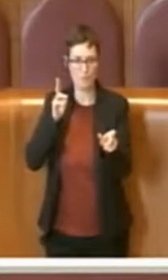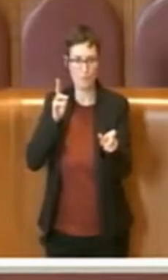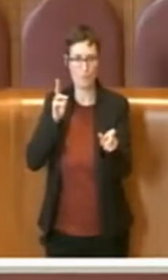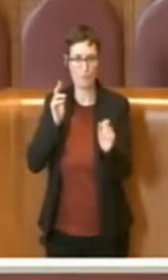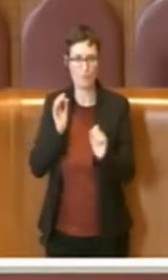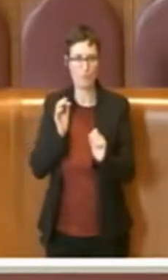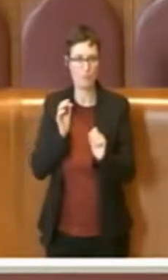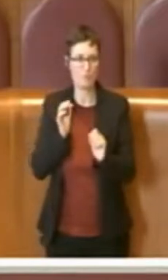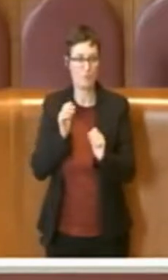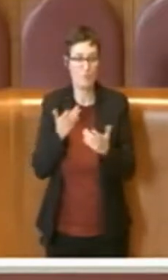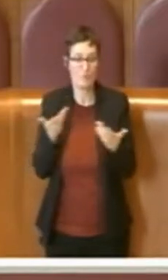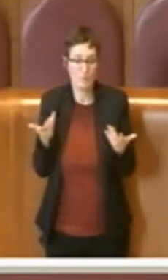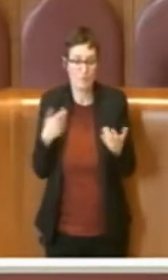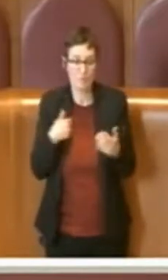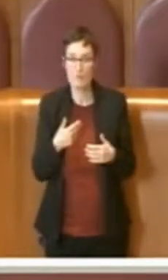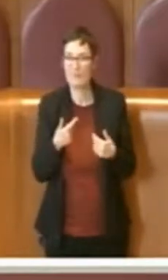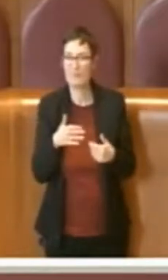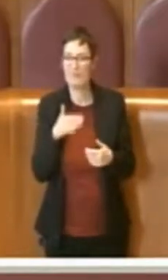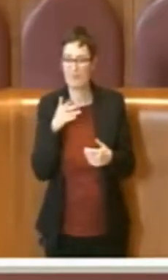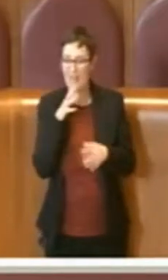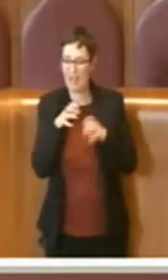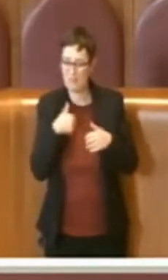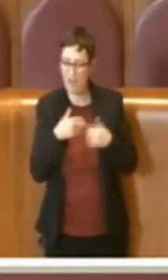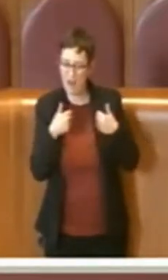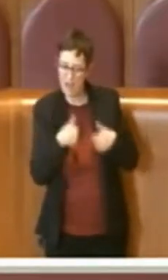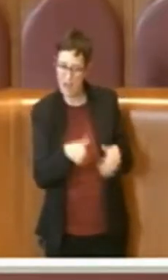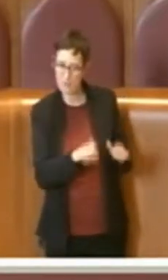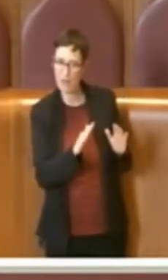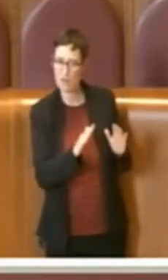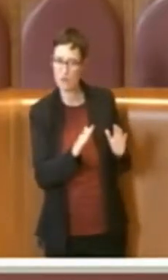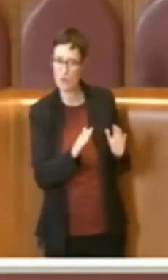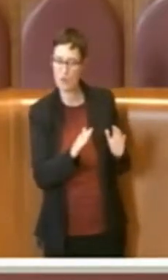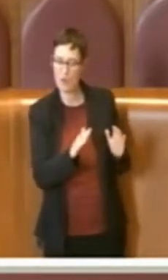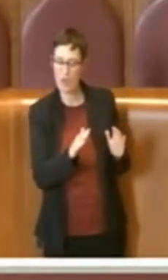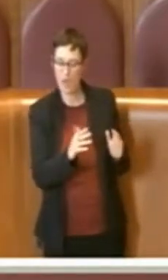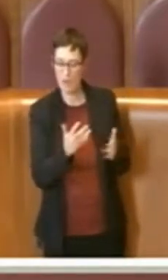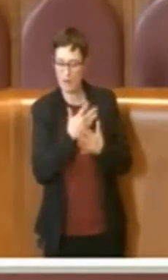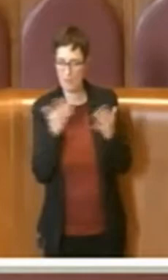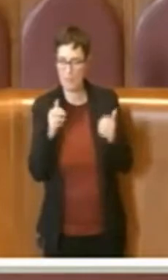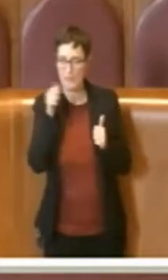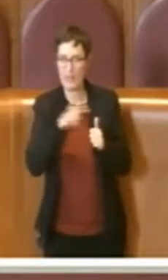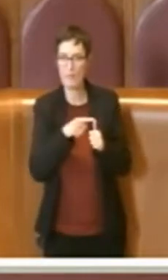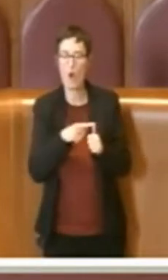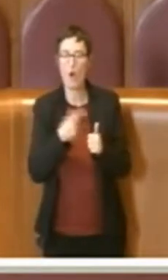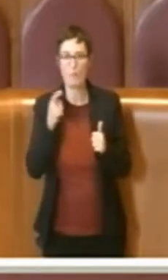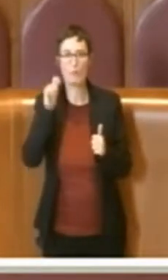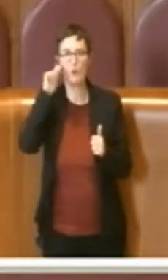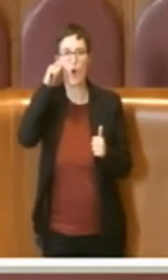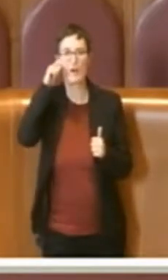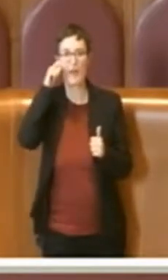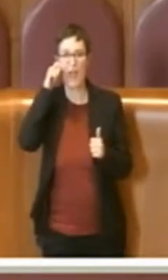fatto che abbandonare un animale oggi innanzitutto è un reato penale, ma comunque